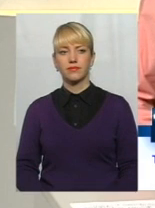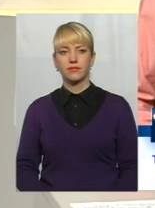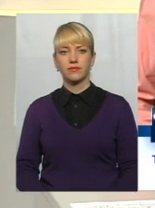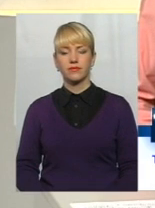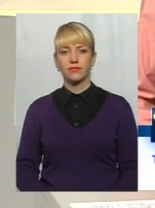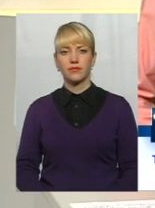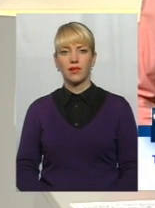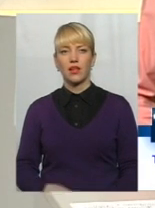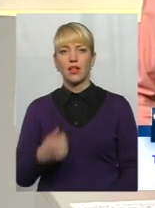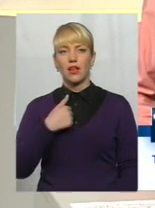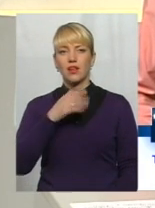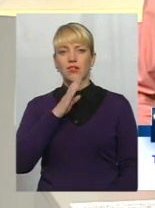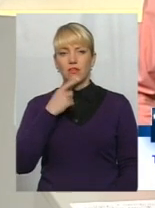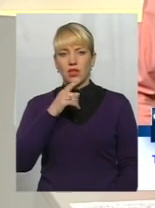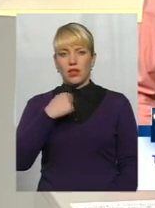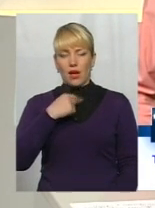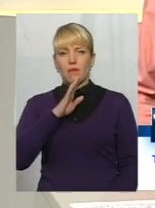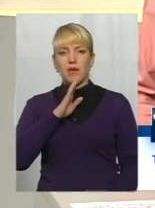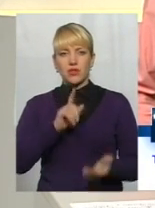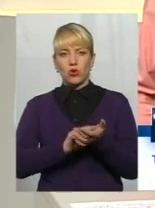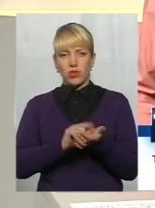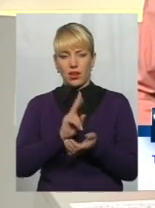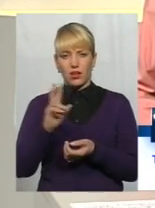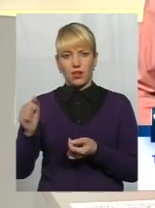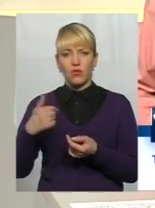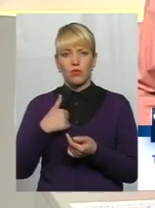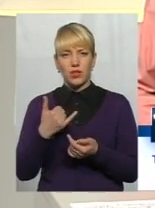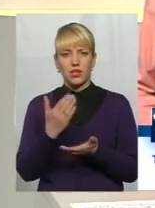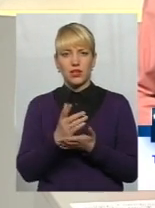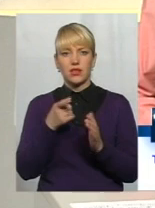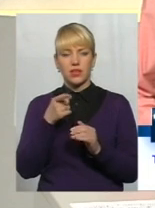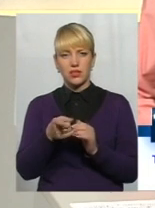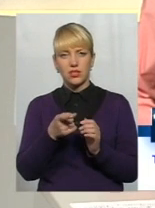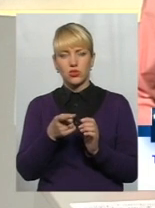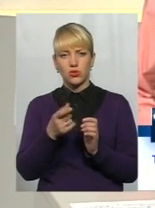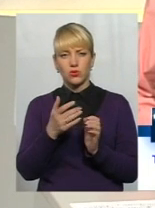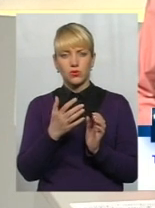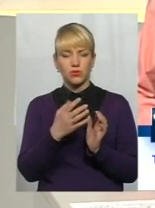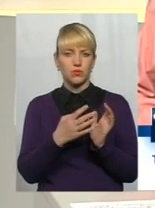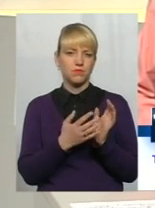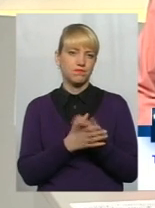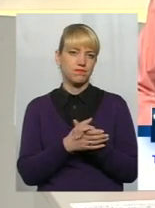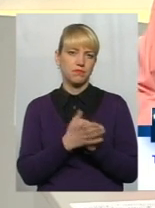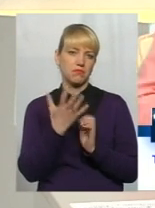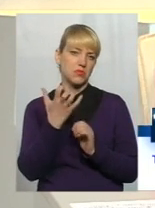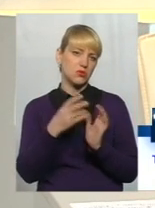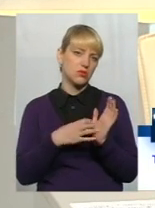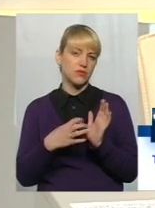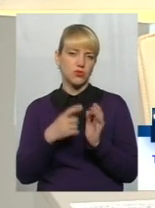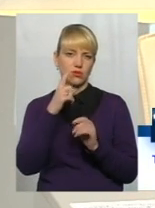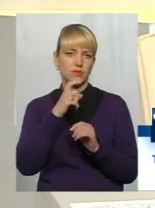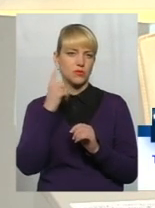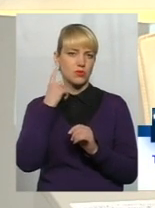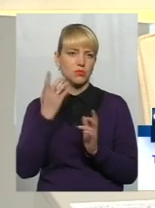пенсіонерка. Пенсія моя складає 1500 гривень. На пенсію я пішла в